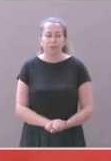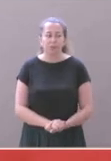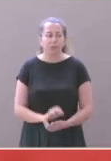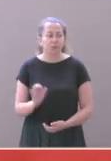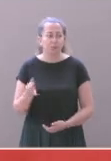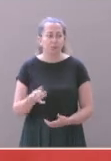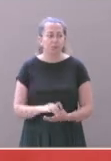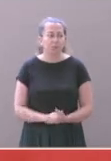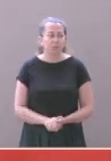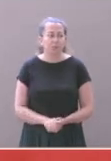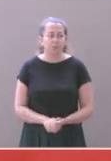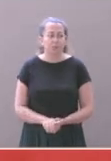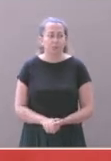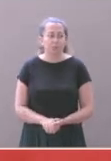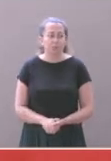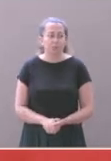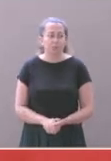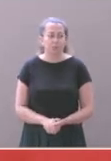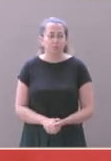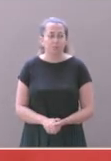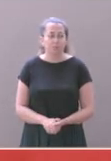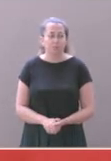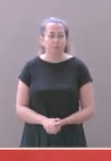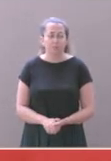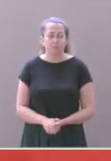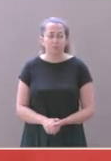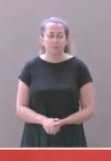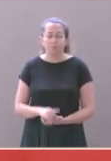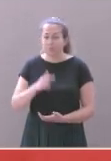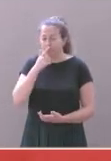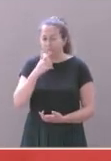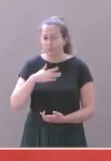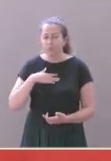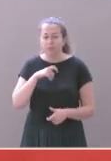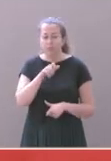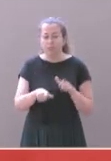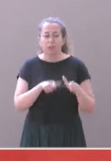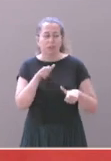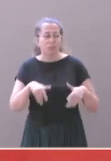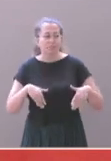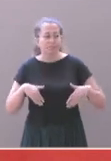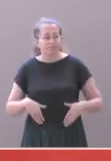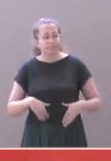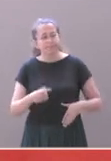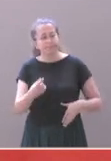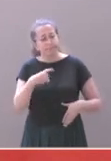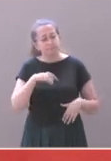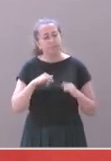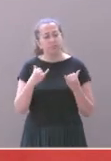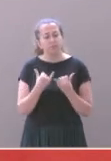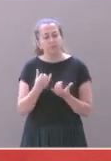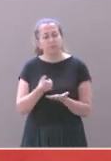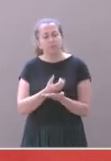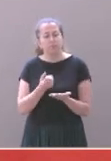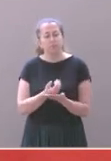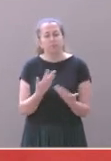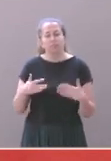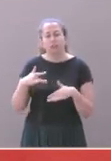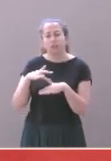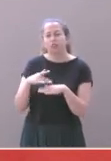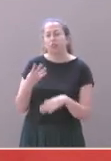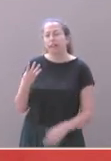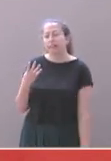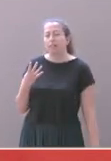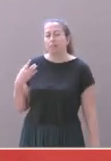Oui, donc je pense que je vais inviter les personnes qui s'abstiennent à venir à la réunion d'information. J'en ai fait déjà quatre publiquement